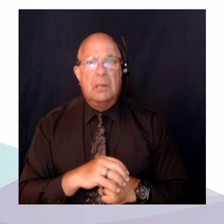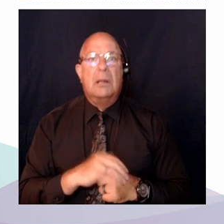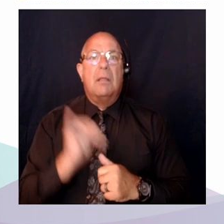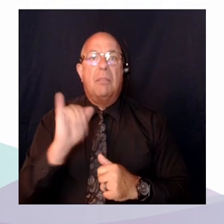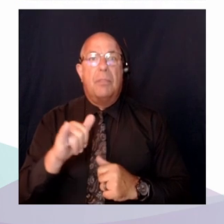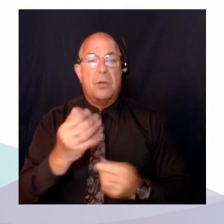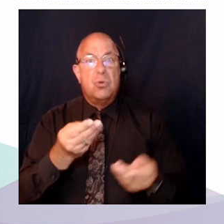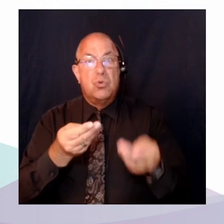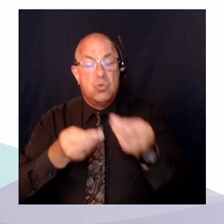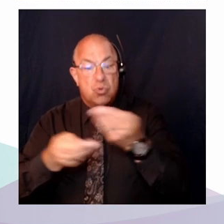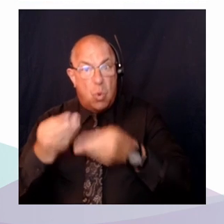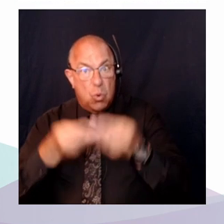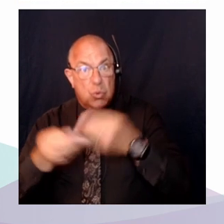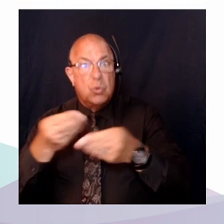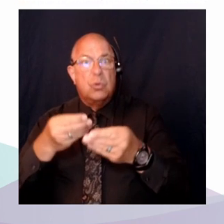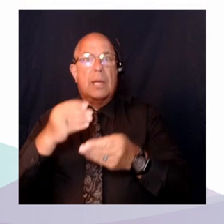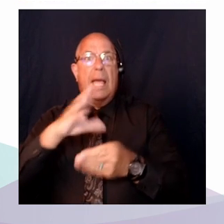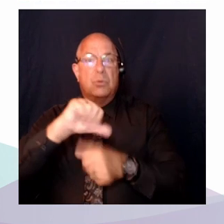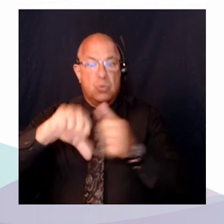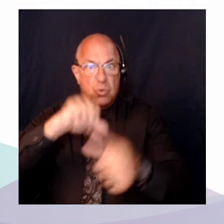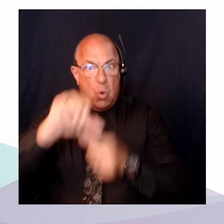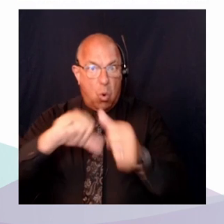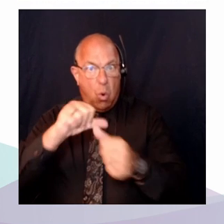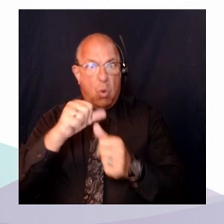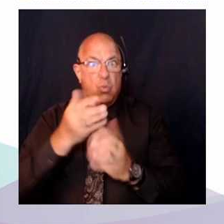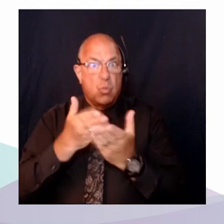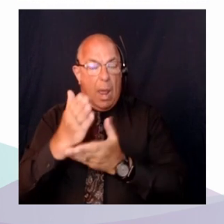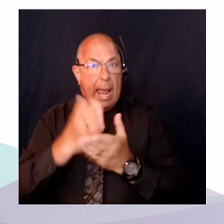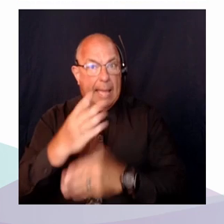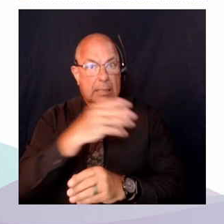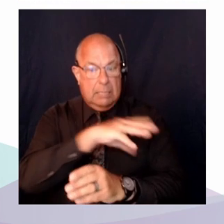et canadien. On peut maintenant changer de diapo.